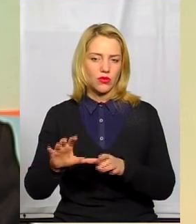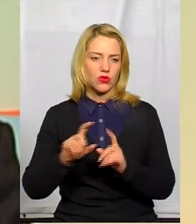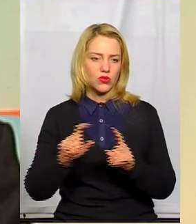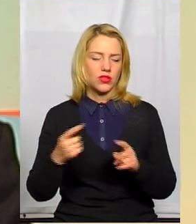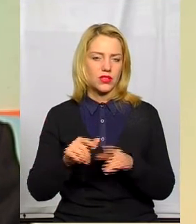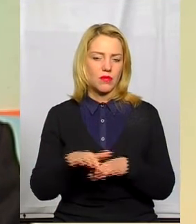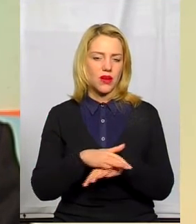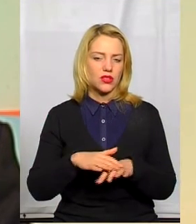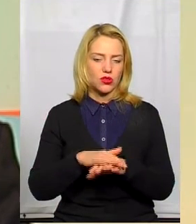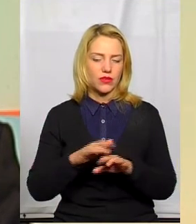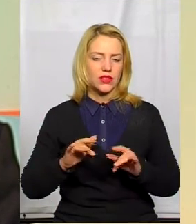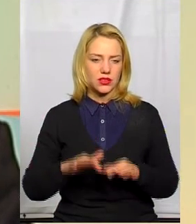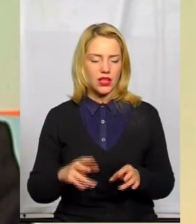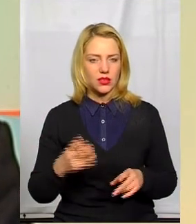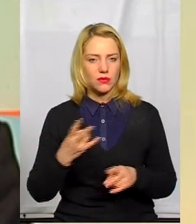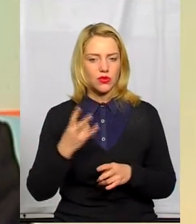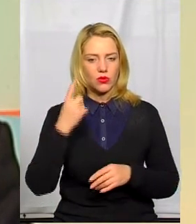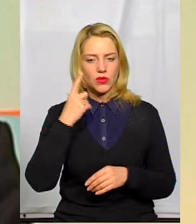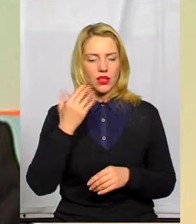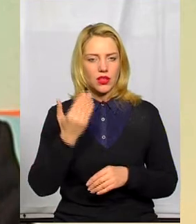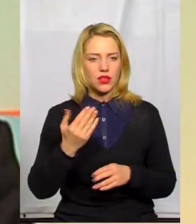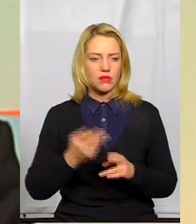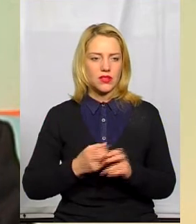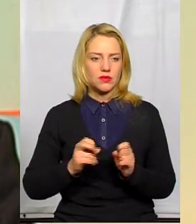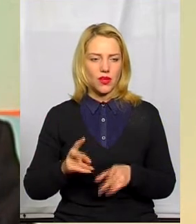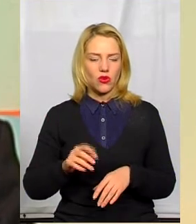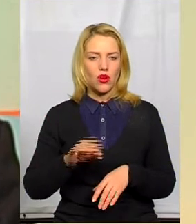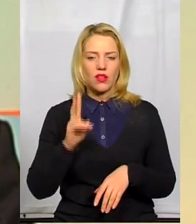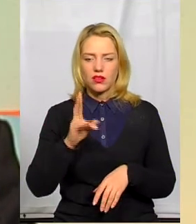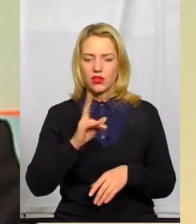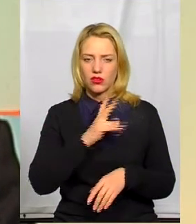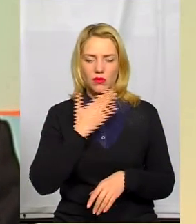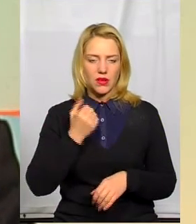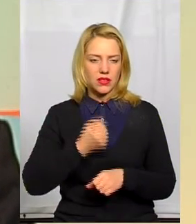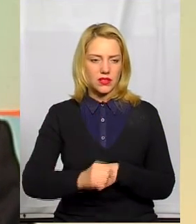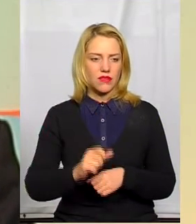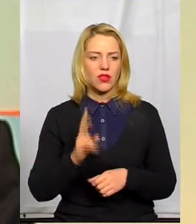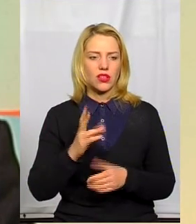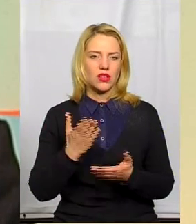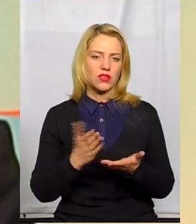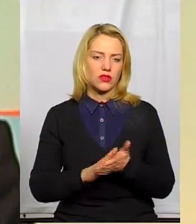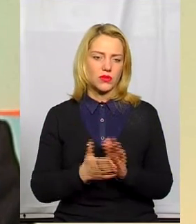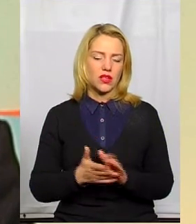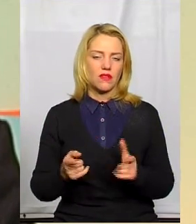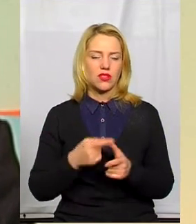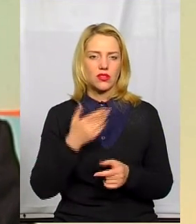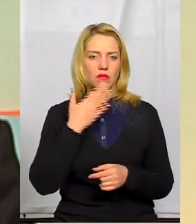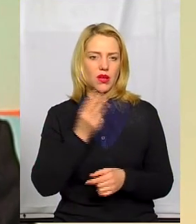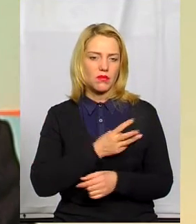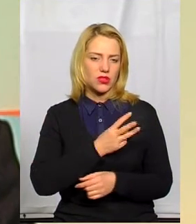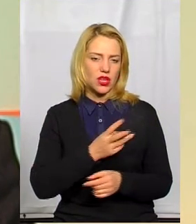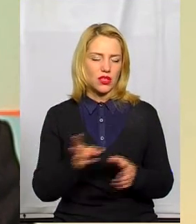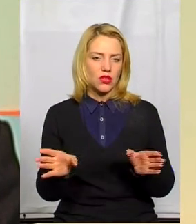захід, ми маємо подумати про їхню безпеку. Тому насильно, насправді, ніхто нікого не веде, якщо там є якісь обставини, чи немає бажання